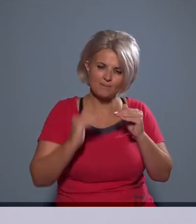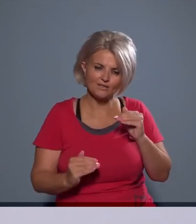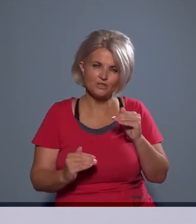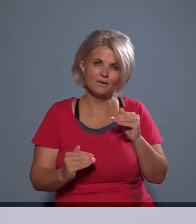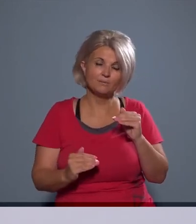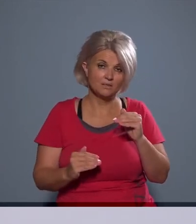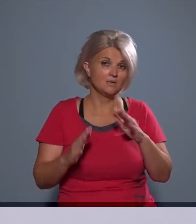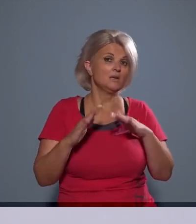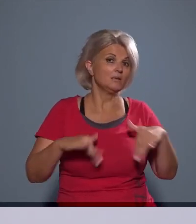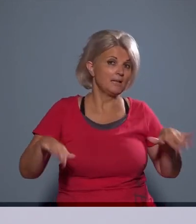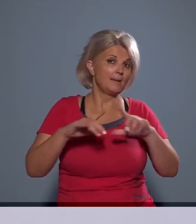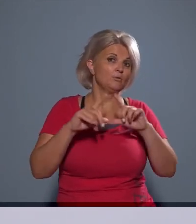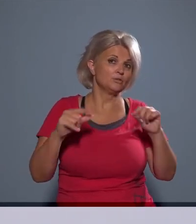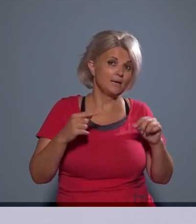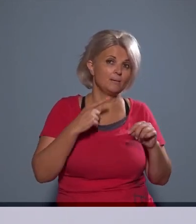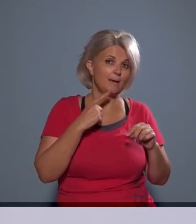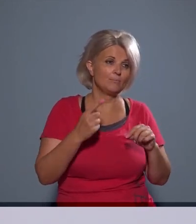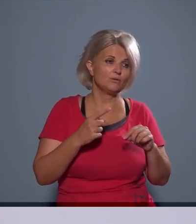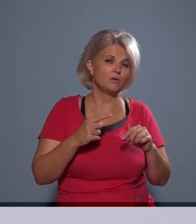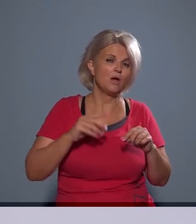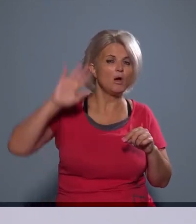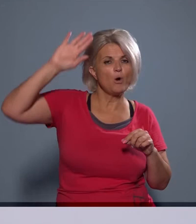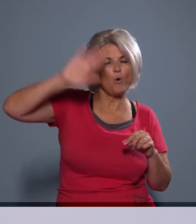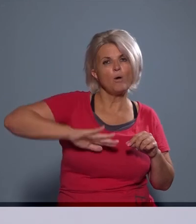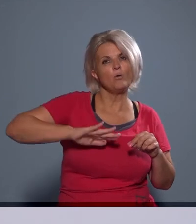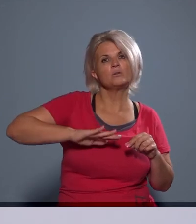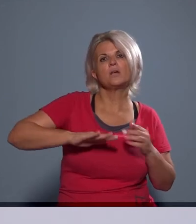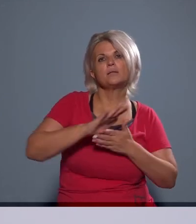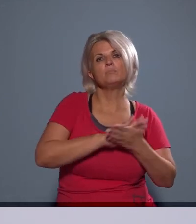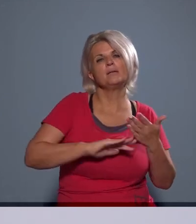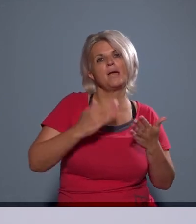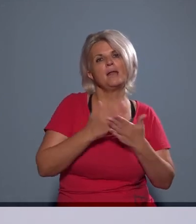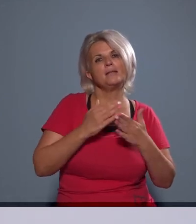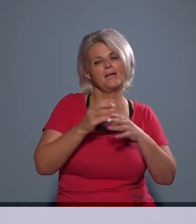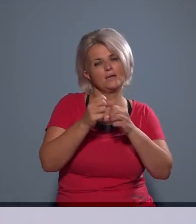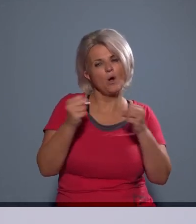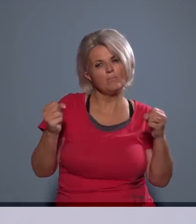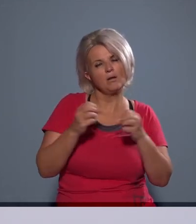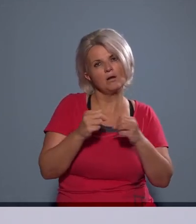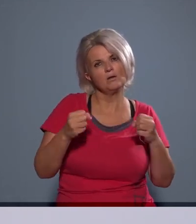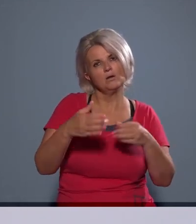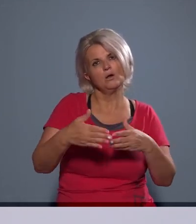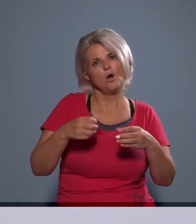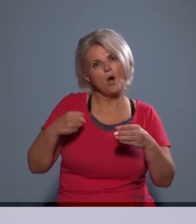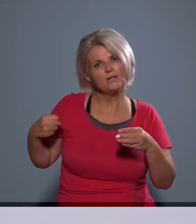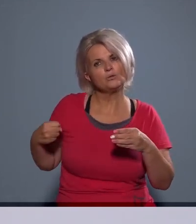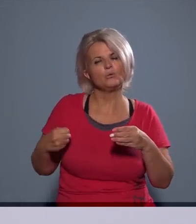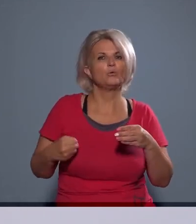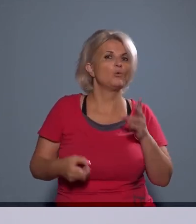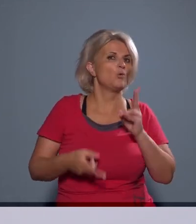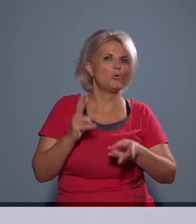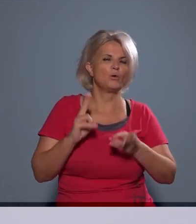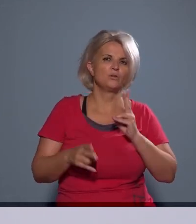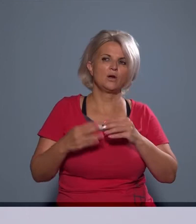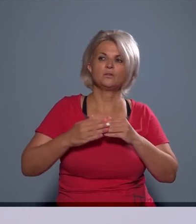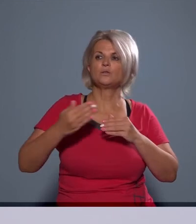településkép pedig megmondja azt, hogy a homlokzatok kiképzése milyen kell, hogy legyen a nyilászárok elhelyezése, esetleg a szomszédos épületekhez, telkekhez